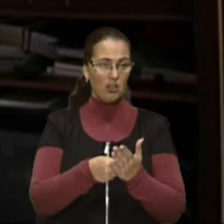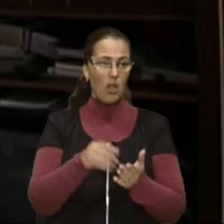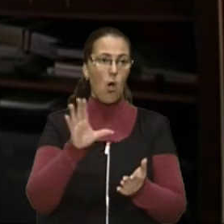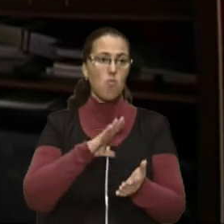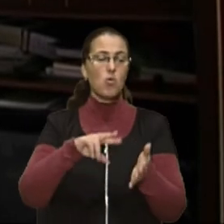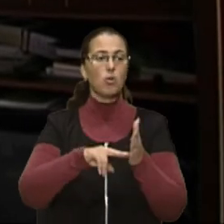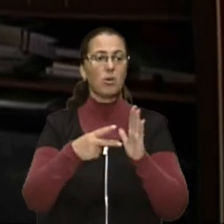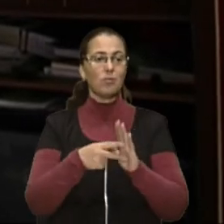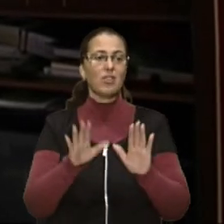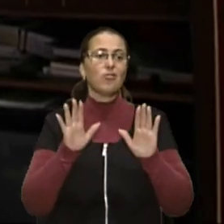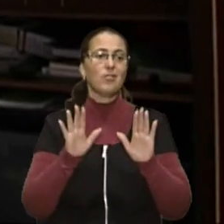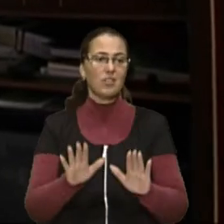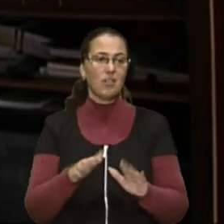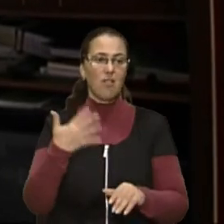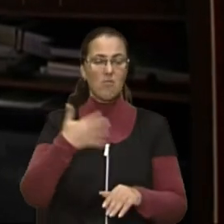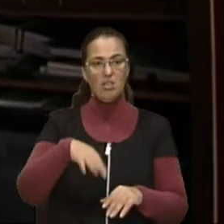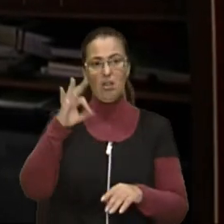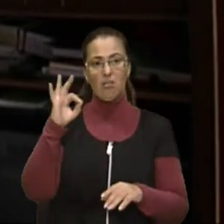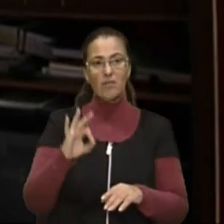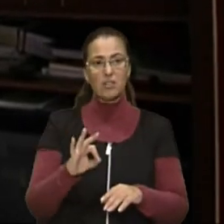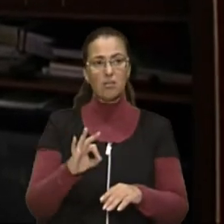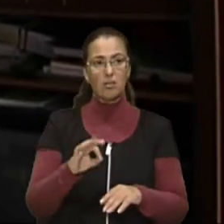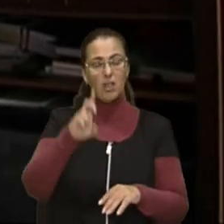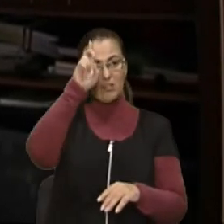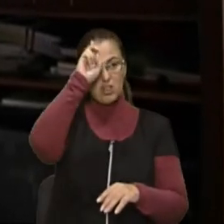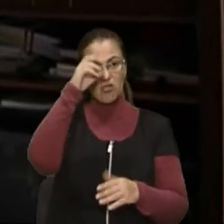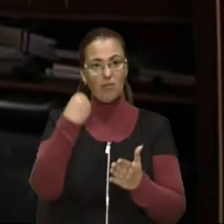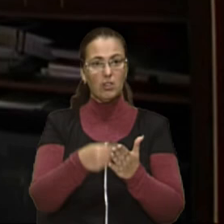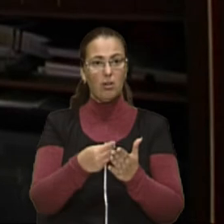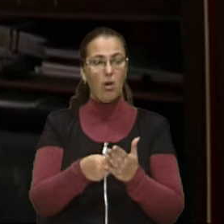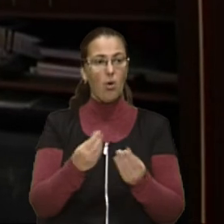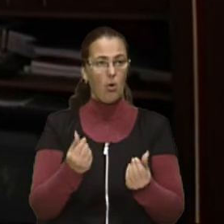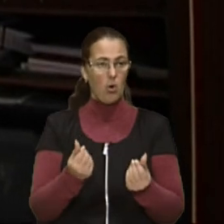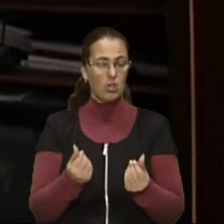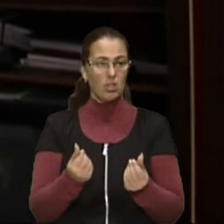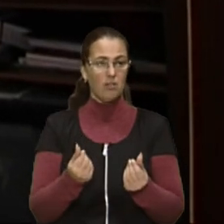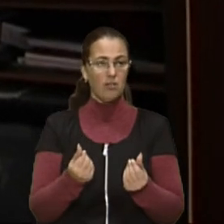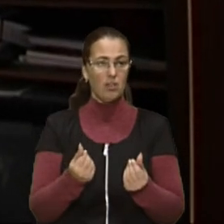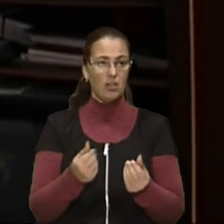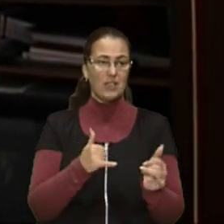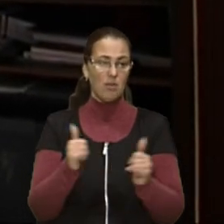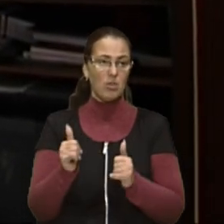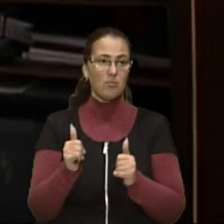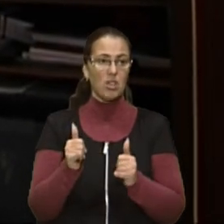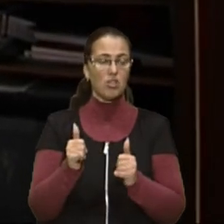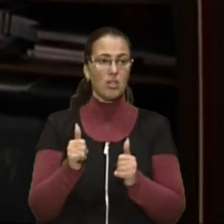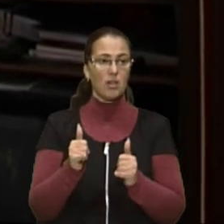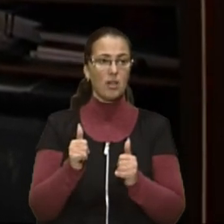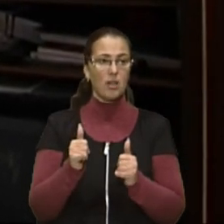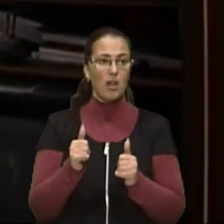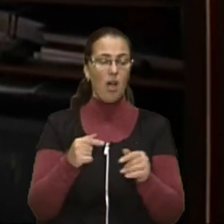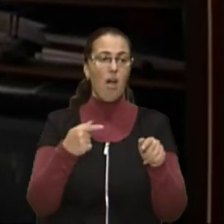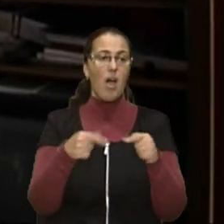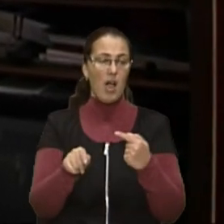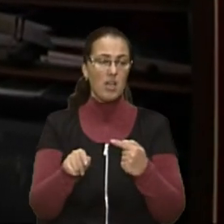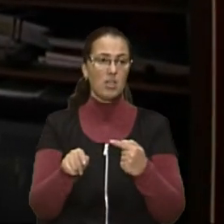передбачено тільки, скажімо, 50% державних коштів на забезпечення інсуліном. А